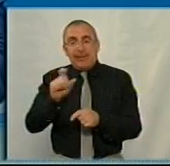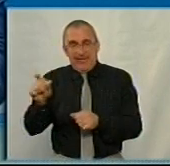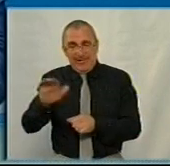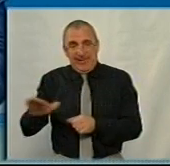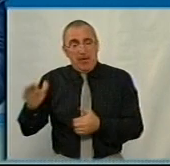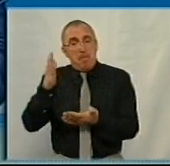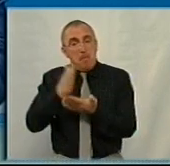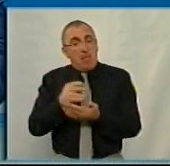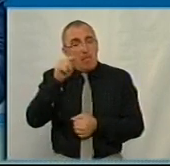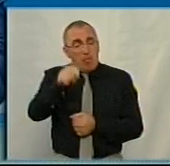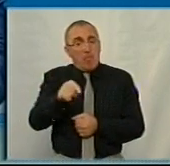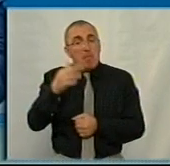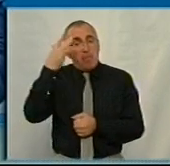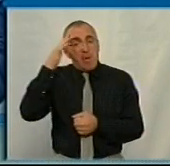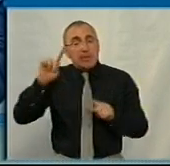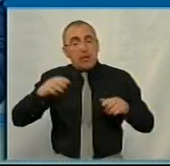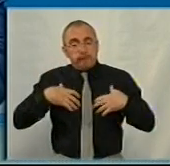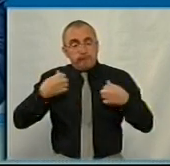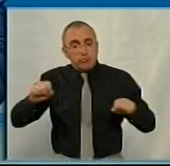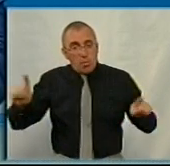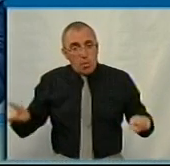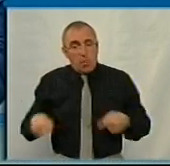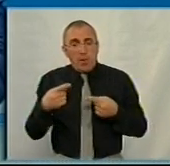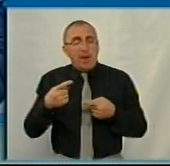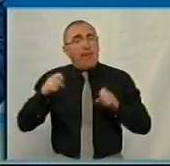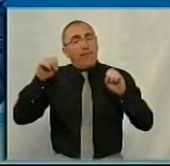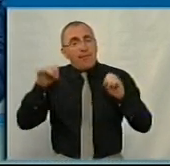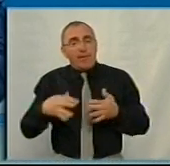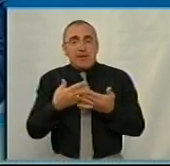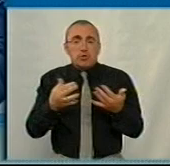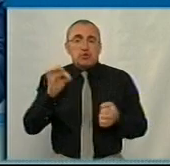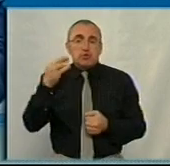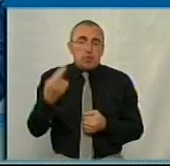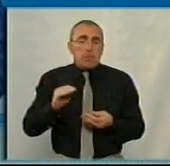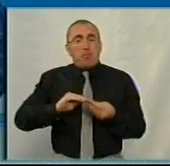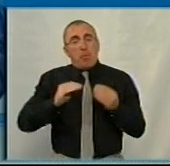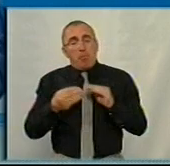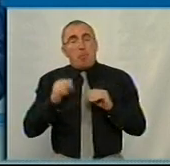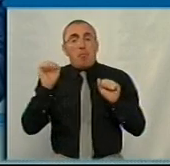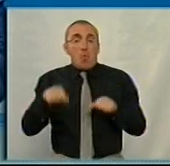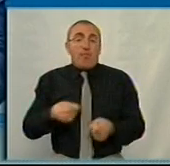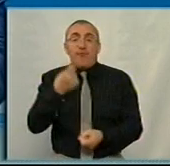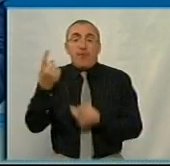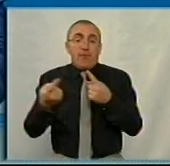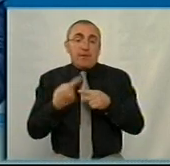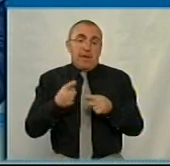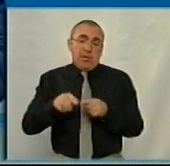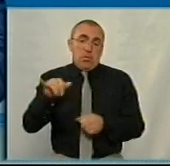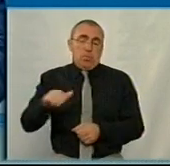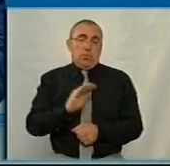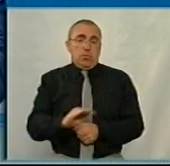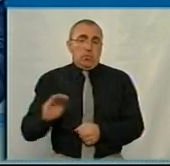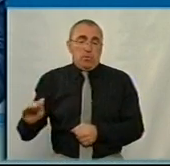знаходитись саме з метою оздоровлення, не з метою вирішення інших соціальних проблем, які можуть виникати в таких дітей.